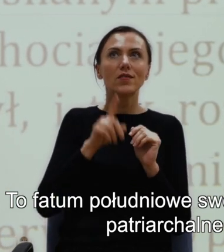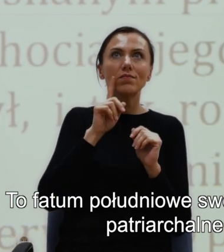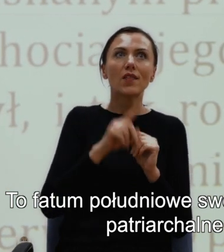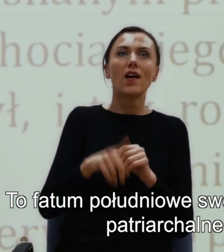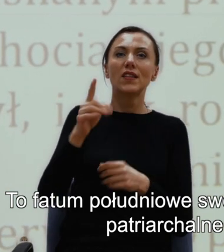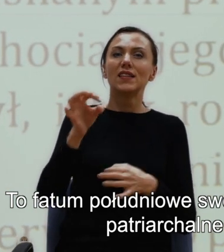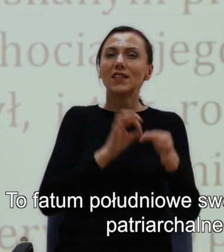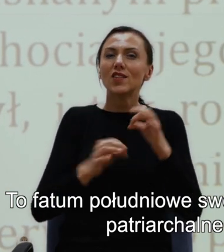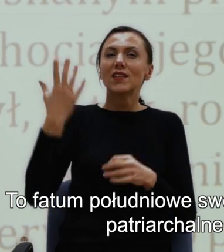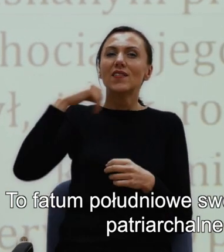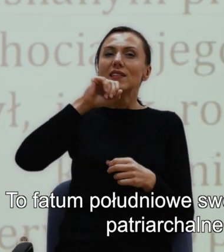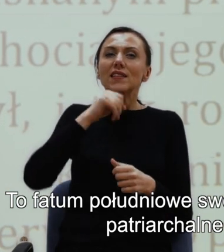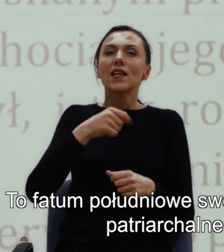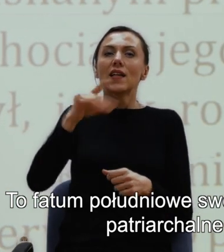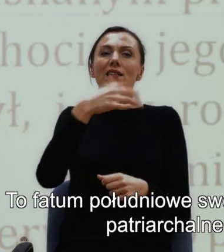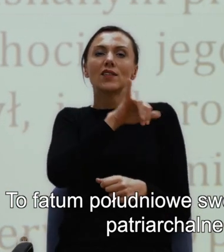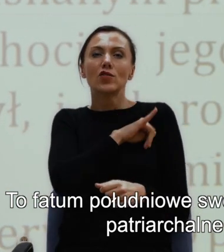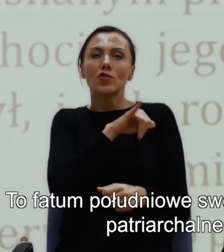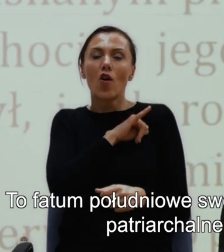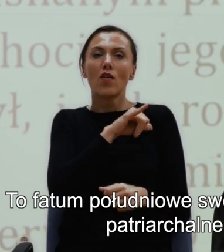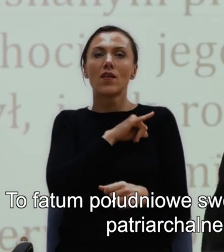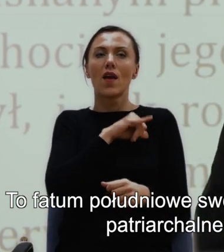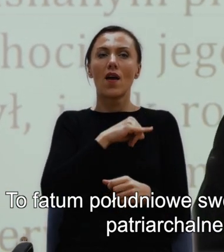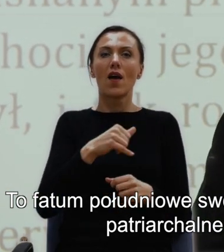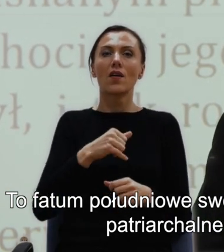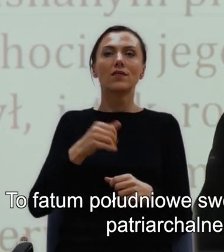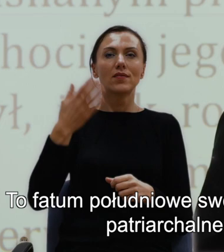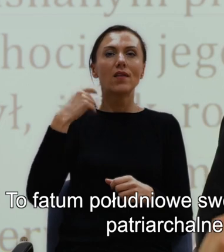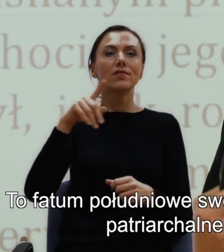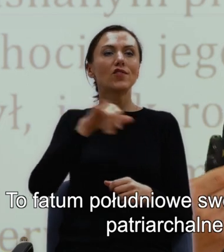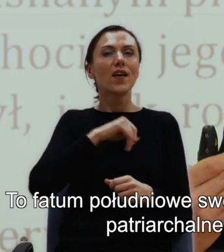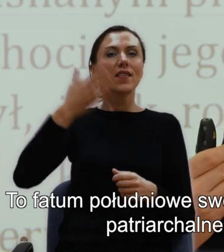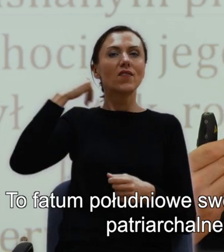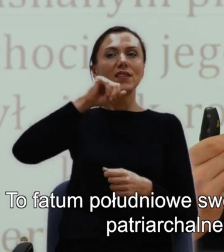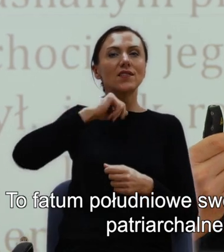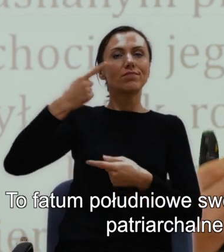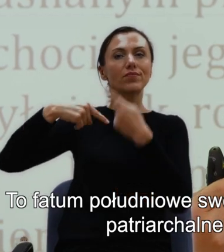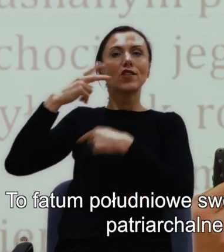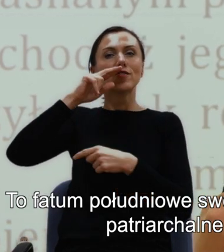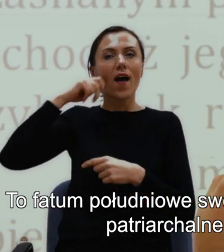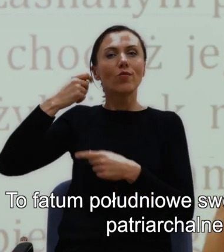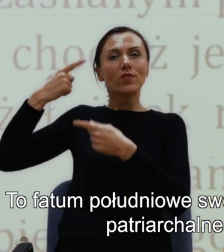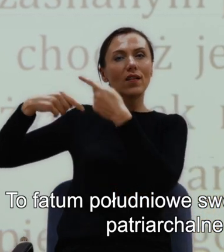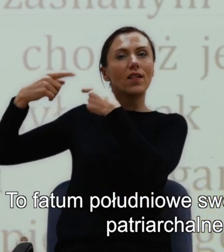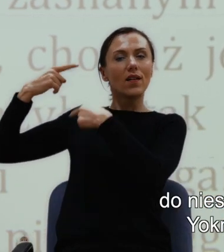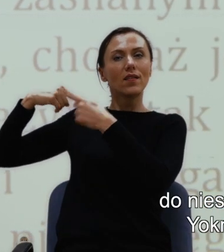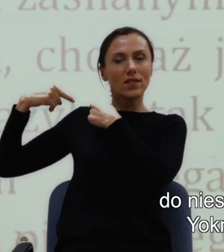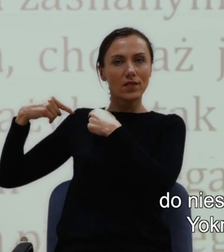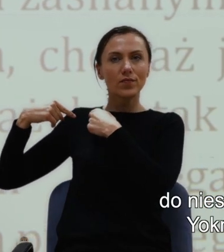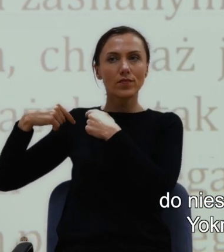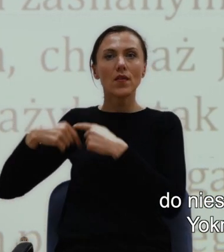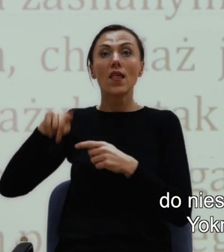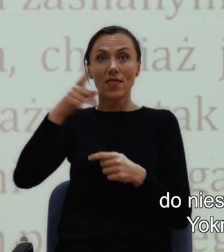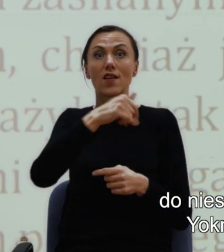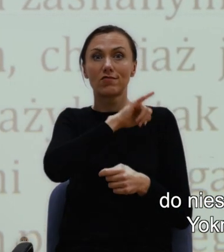patriarchalne, grzechy ojców, patriarchalne grzechy dziadków stają się przyczynkiem do